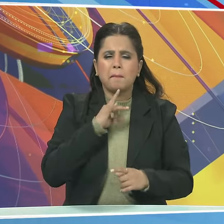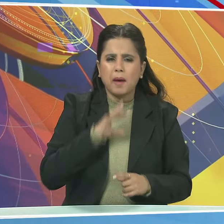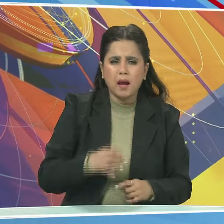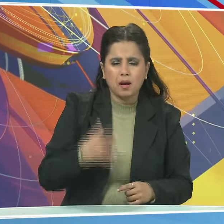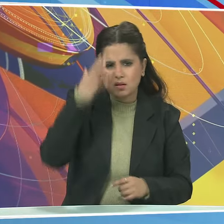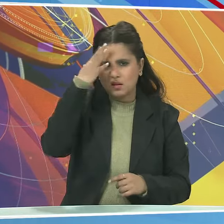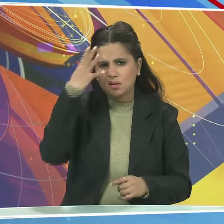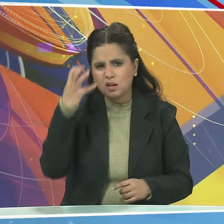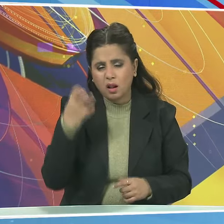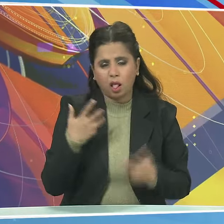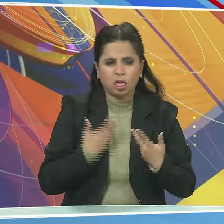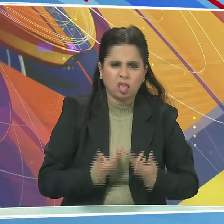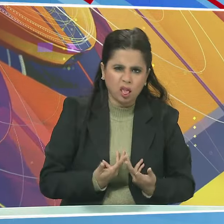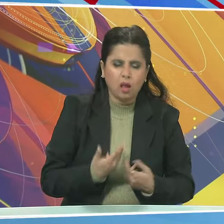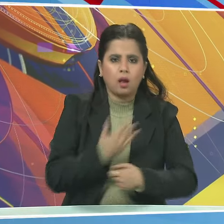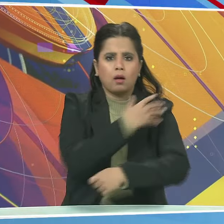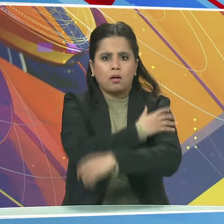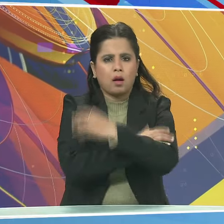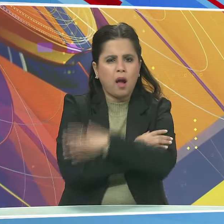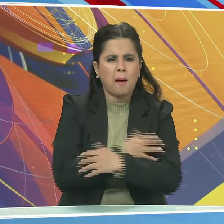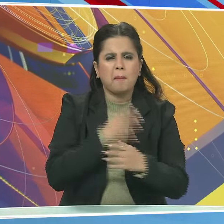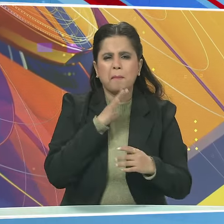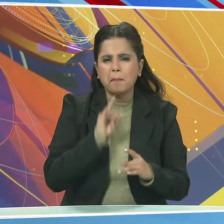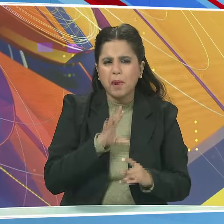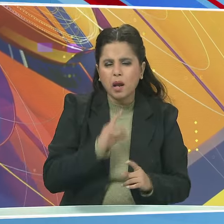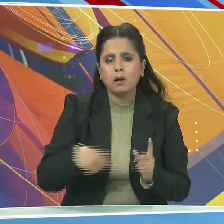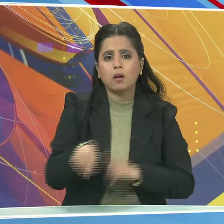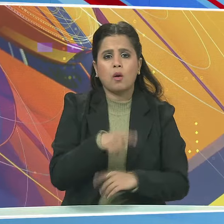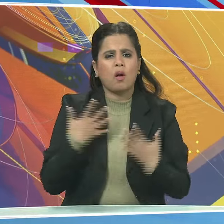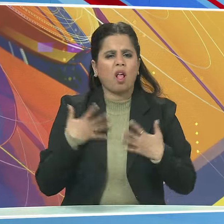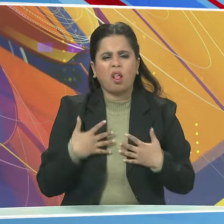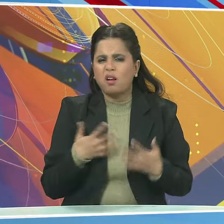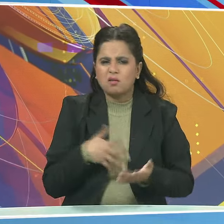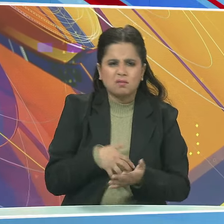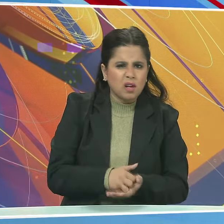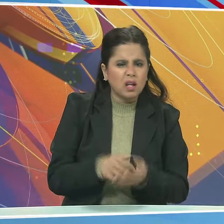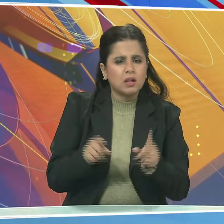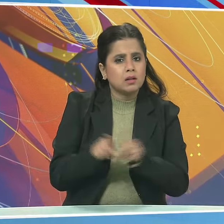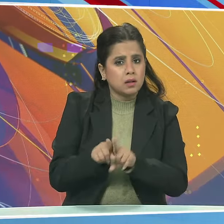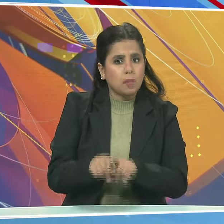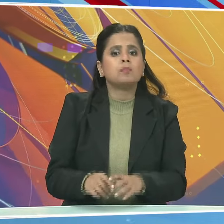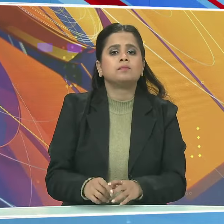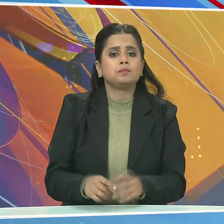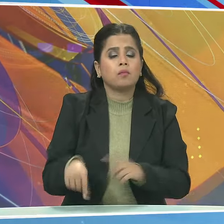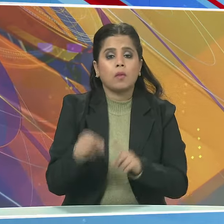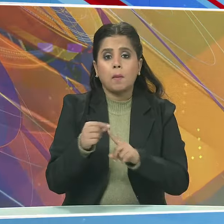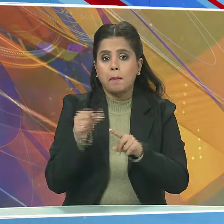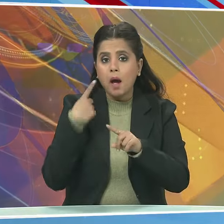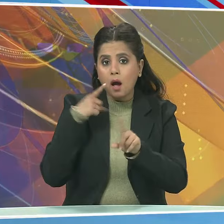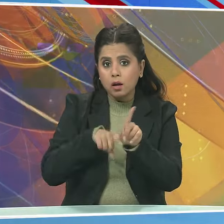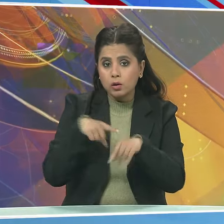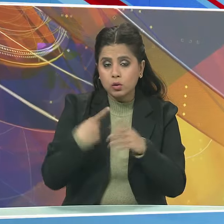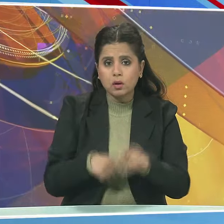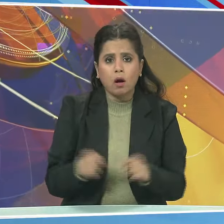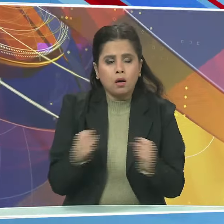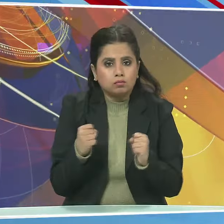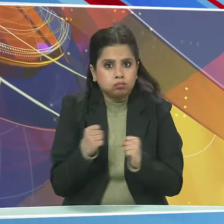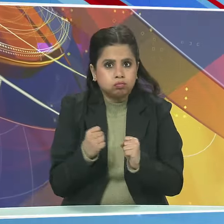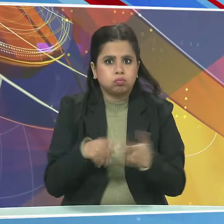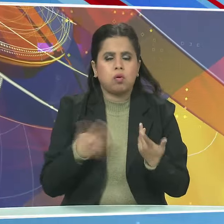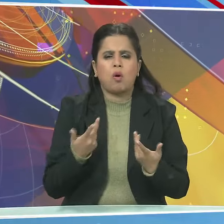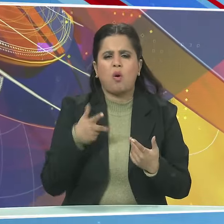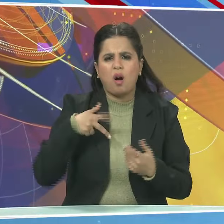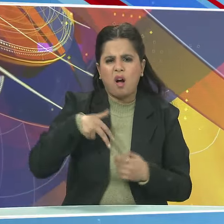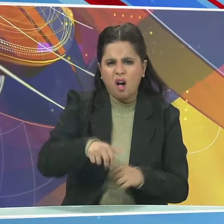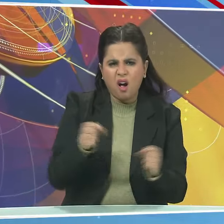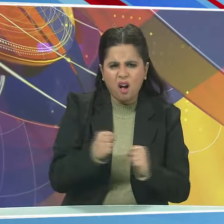सिर्दर्द, ठकान, मानस्पेशियों में दर्द, अस्वस्तता, पाइरेक्सिया, ठंद लगना, जोडों